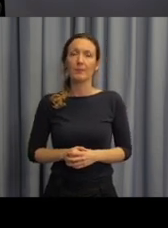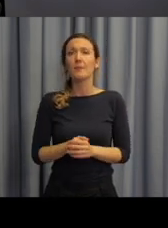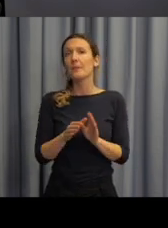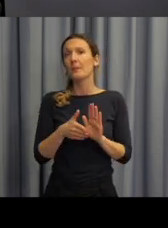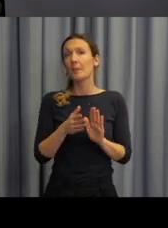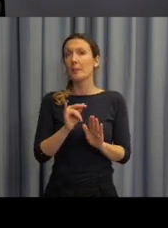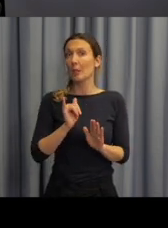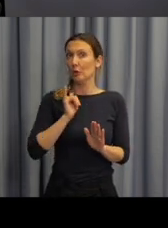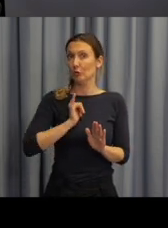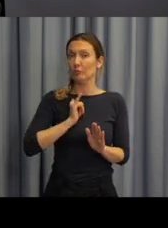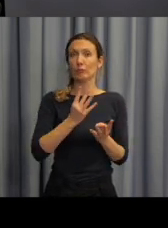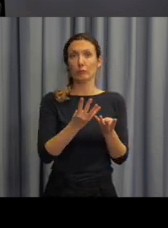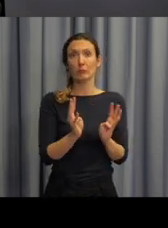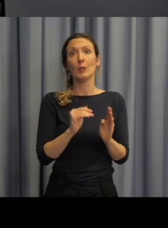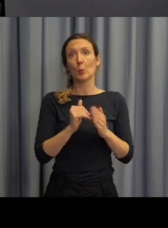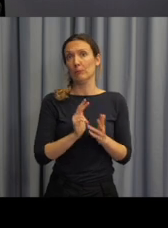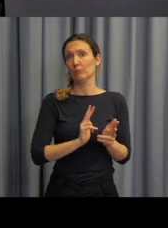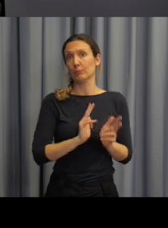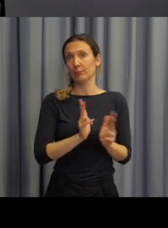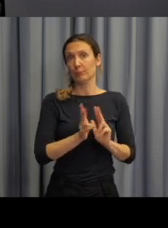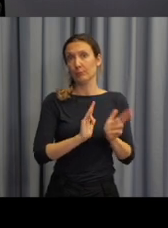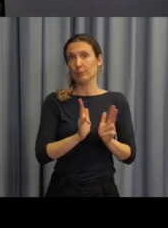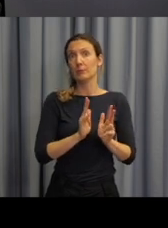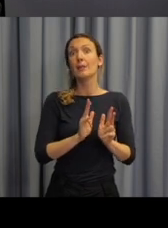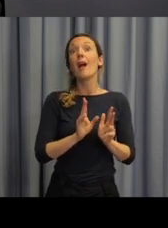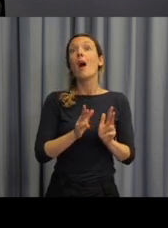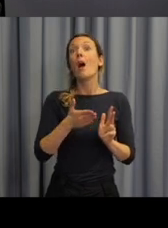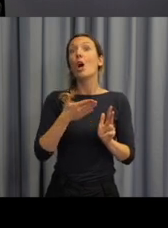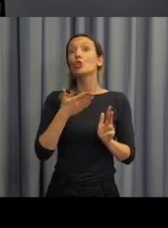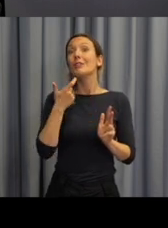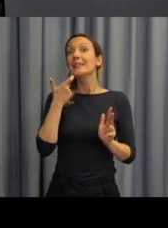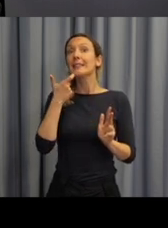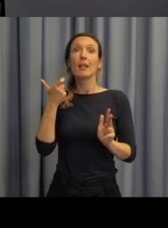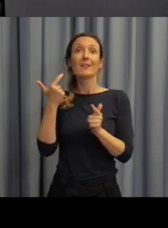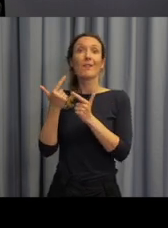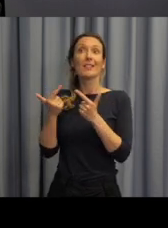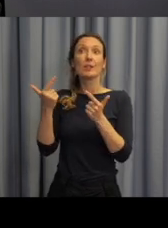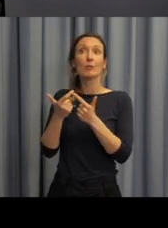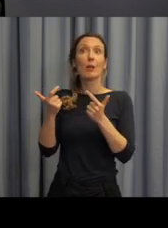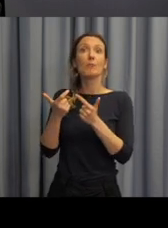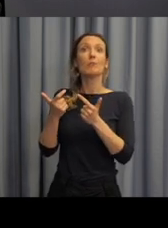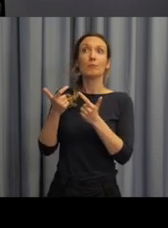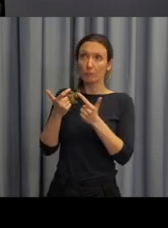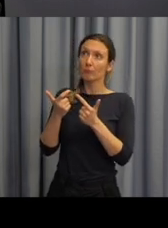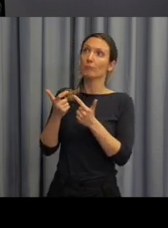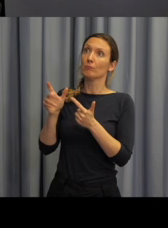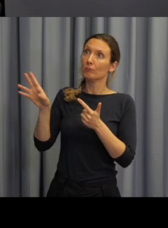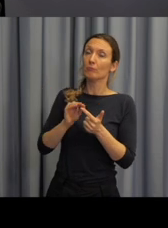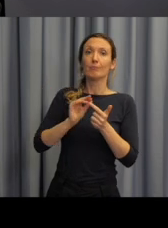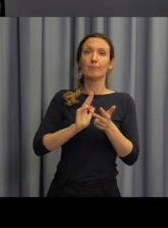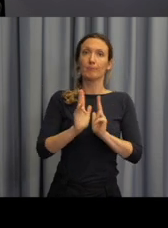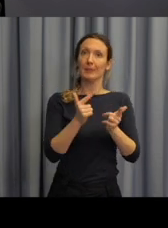prostřednictvím českého znakového jazyka a češtinu prezentujeme na vázi českého znakového jazyka, nebo používáme